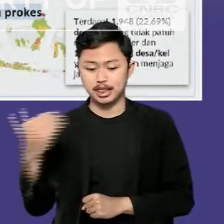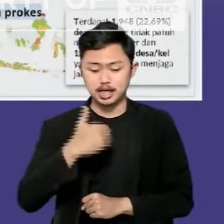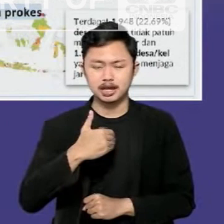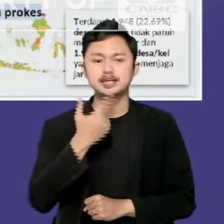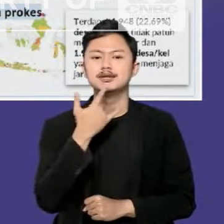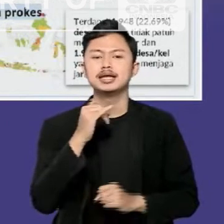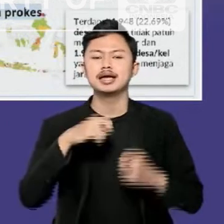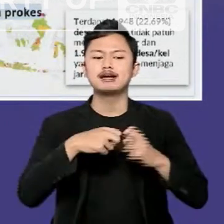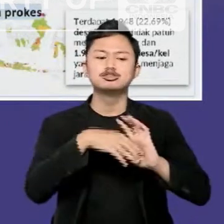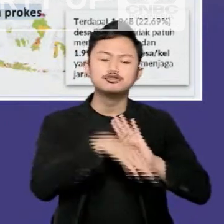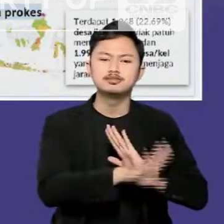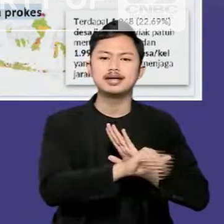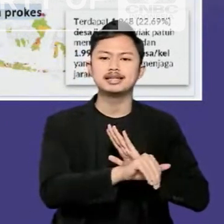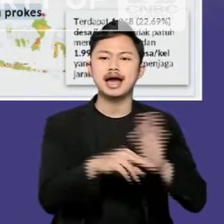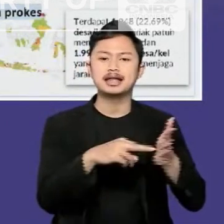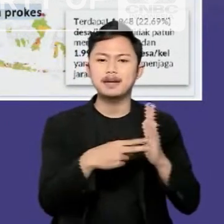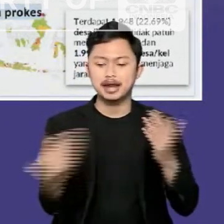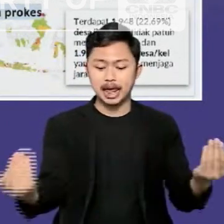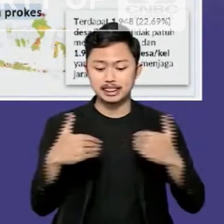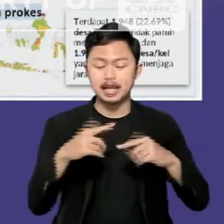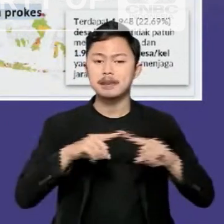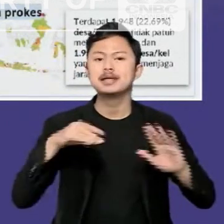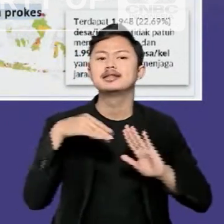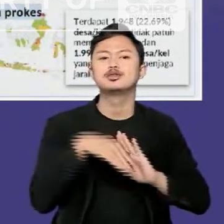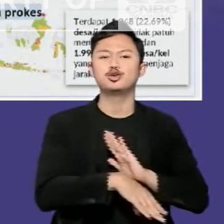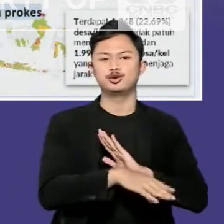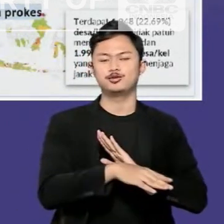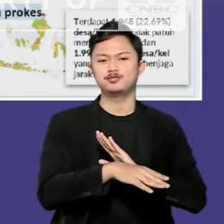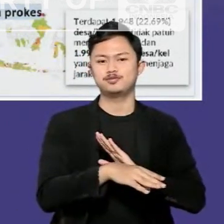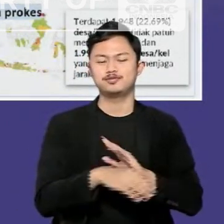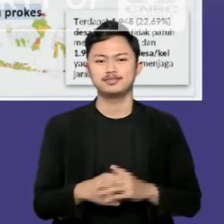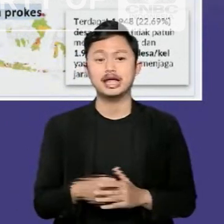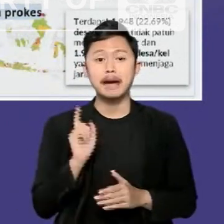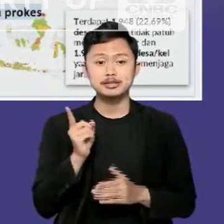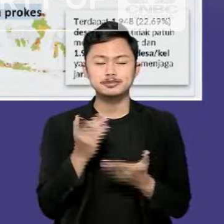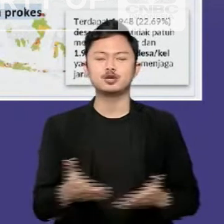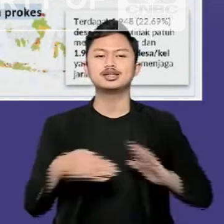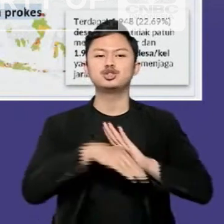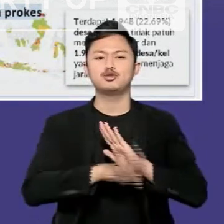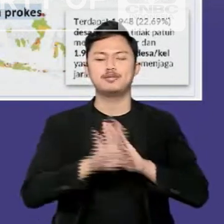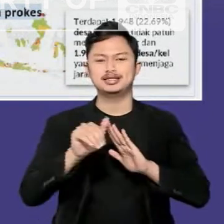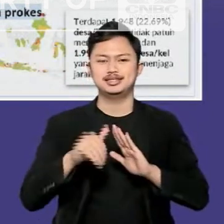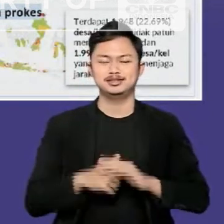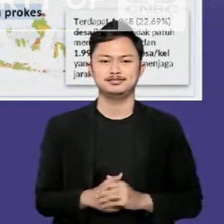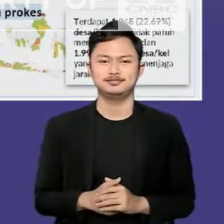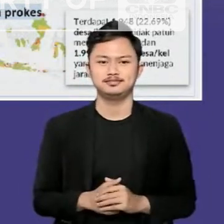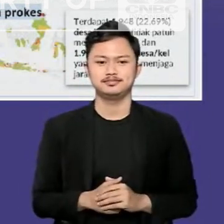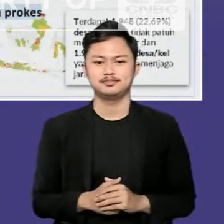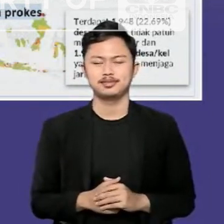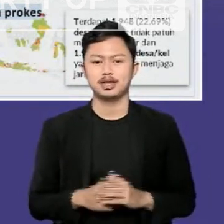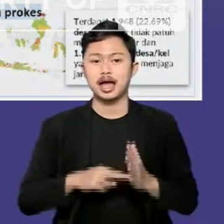perubahan kebijakan pelaku perjalanan internasional yang dinamis menyesuaikan kondisi kasus dengan segera,